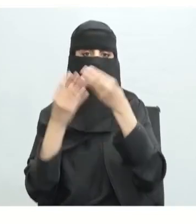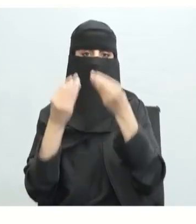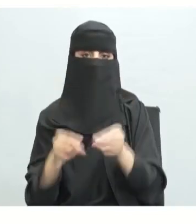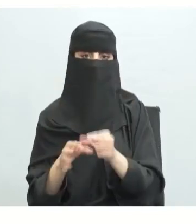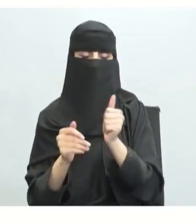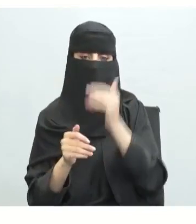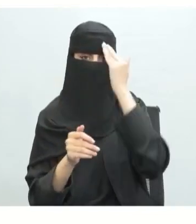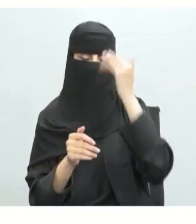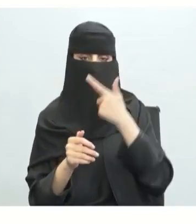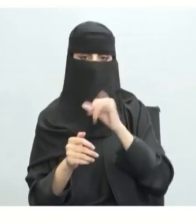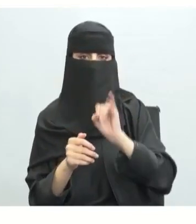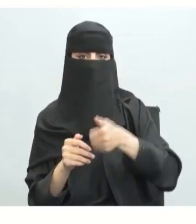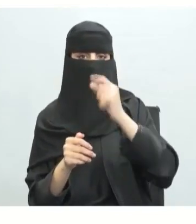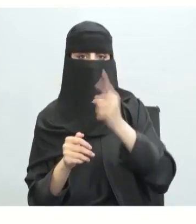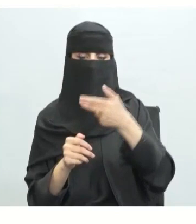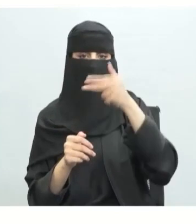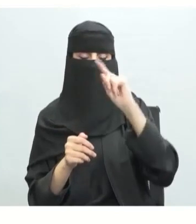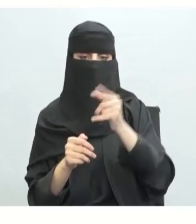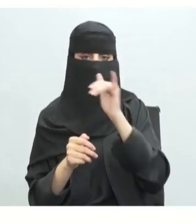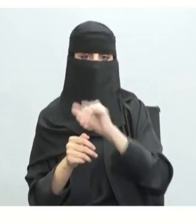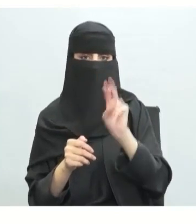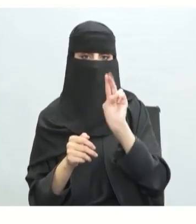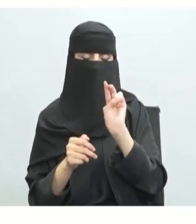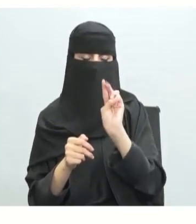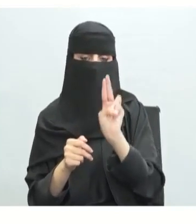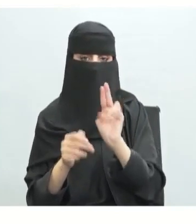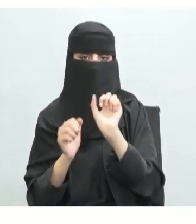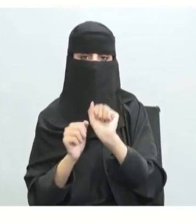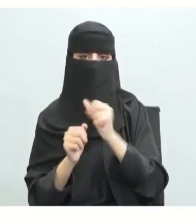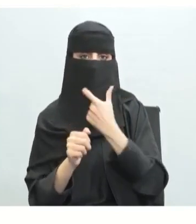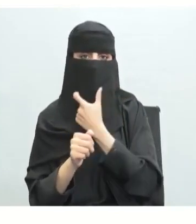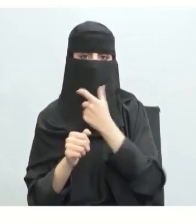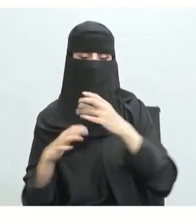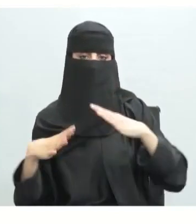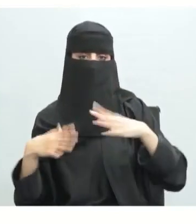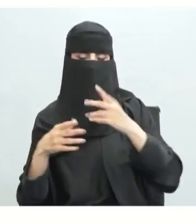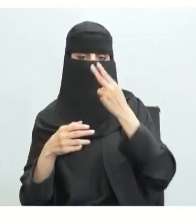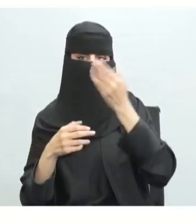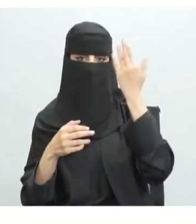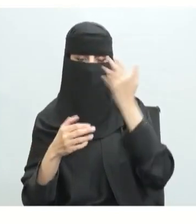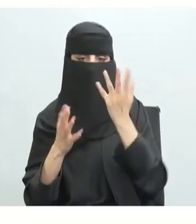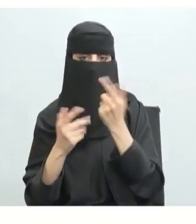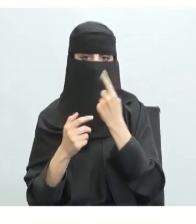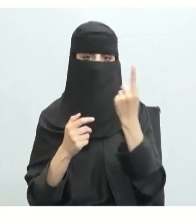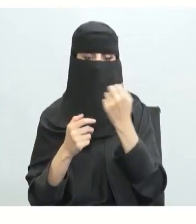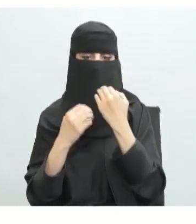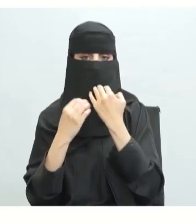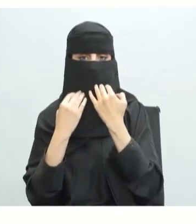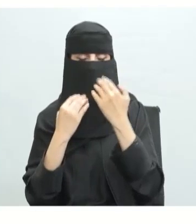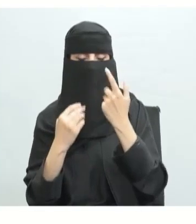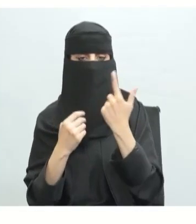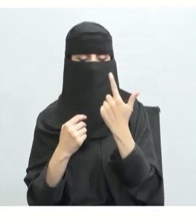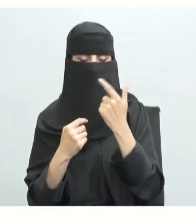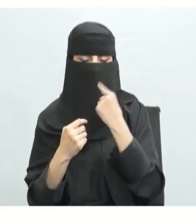تاتشيرز رئيسة الوزراء البريطانية السابقة في مطلع عقد الثمانينيات من القرن العشرين الميلادي عندما